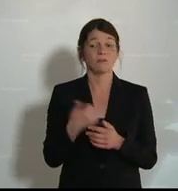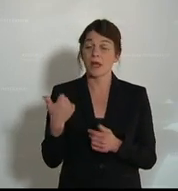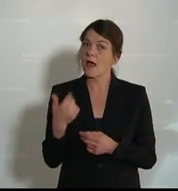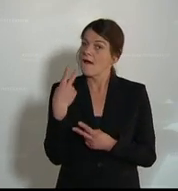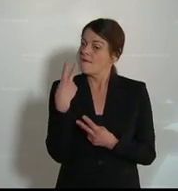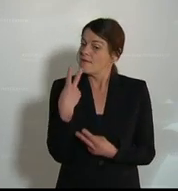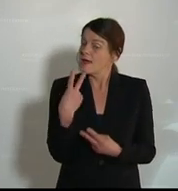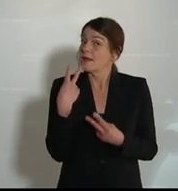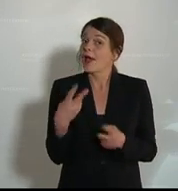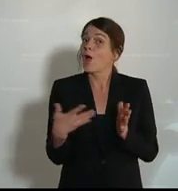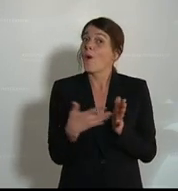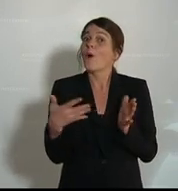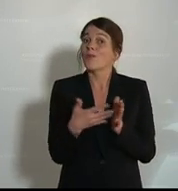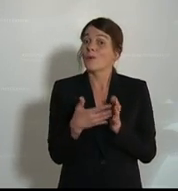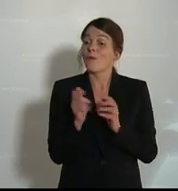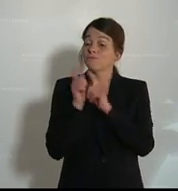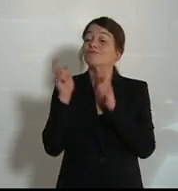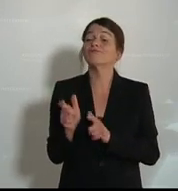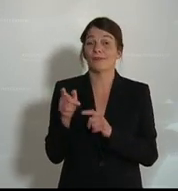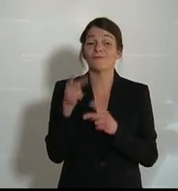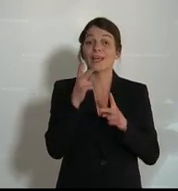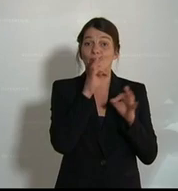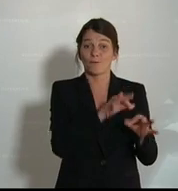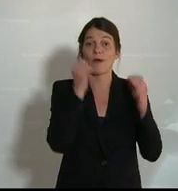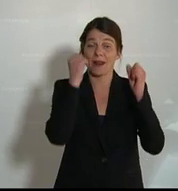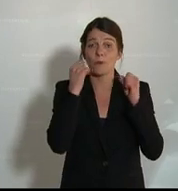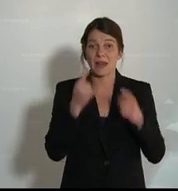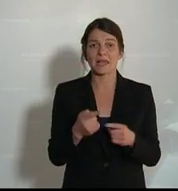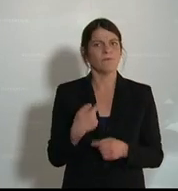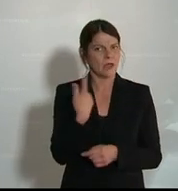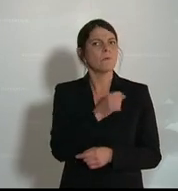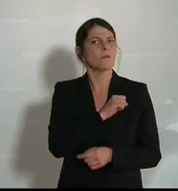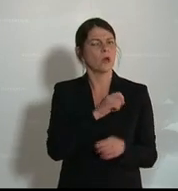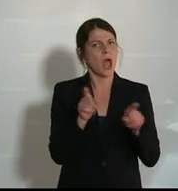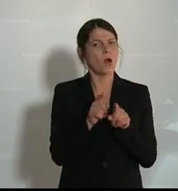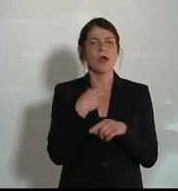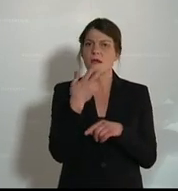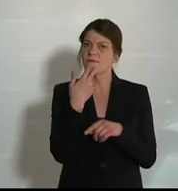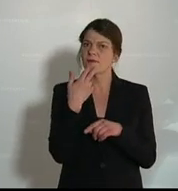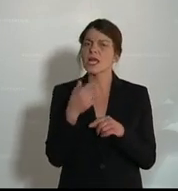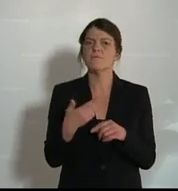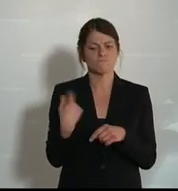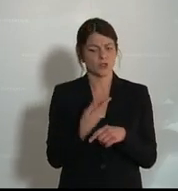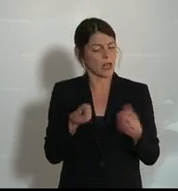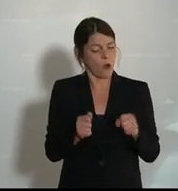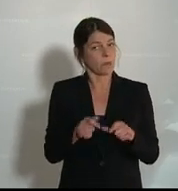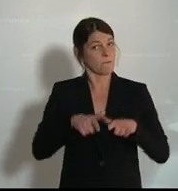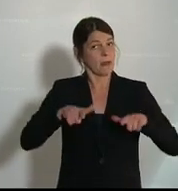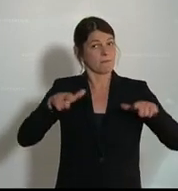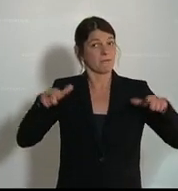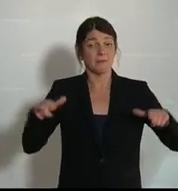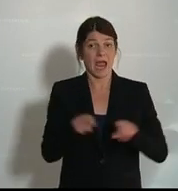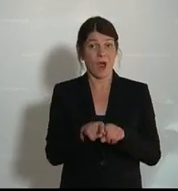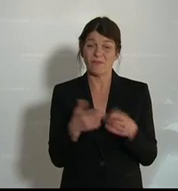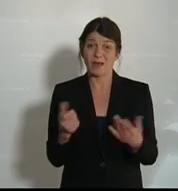wesentliche Kontrolleinrichtung der Republik ist. Wir bemühen uns natürlich auch um eine Ausweitung unserer Kompetenzen, weil wir